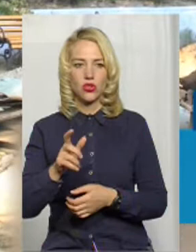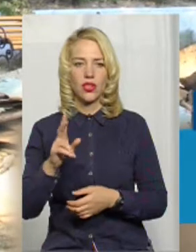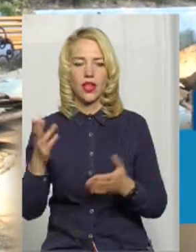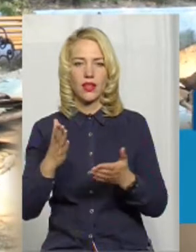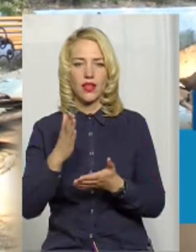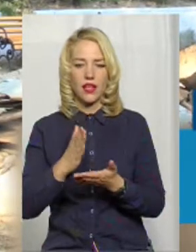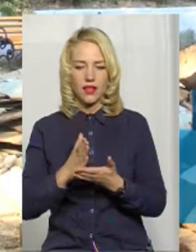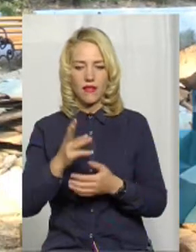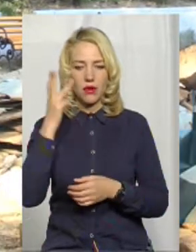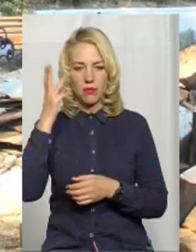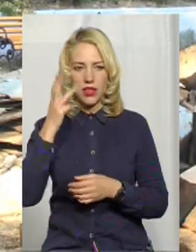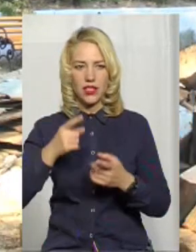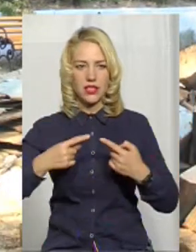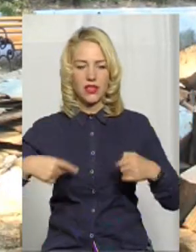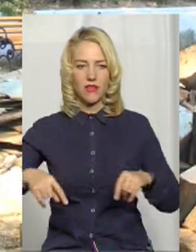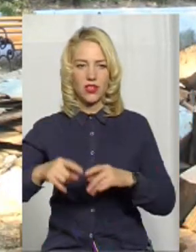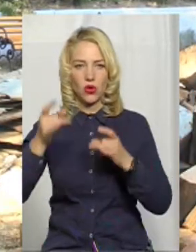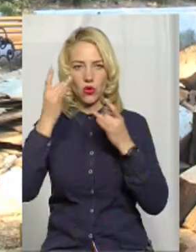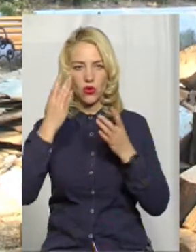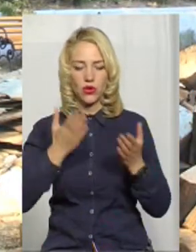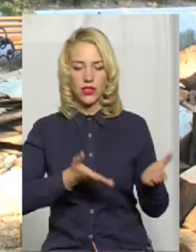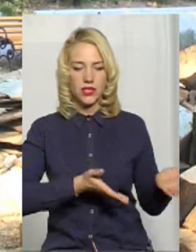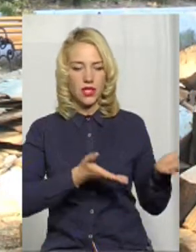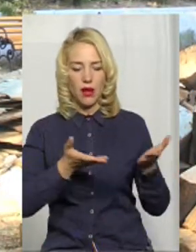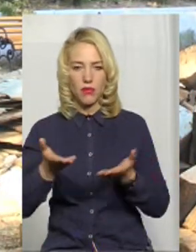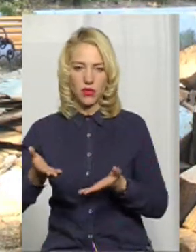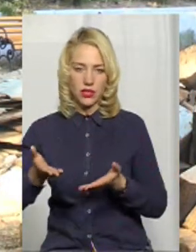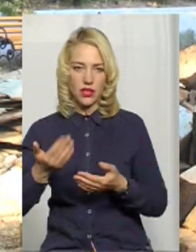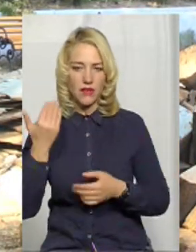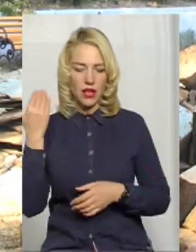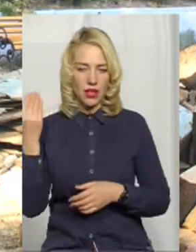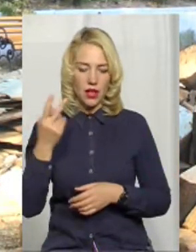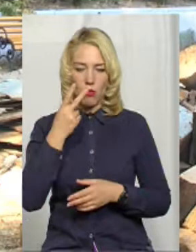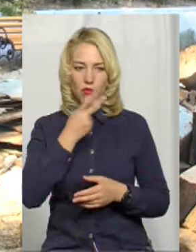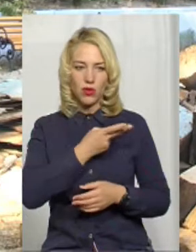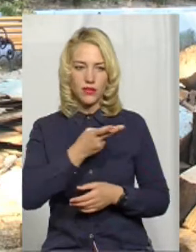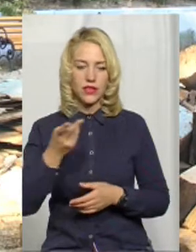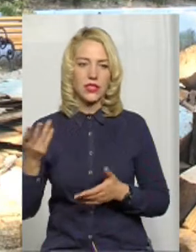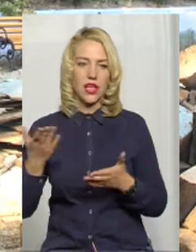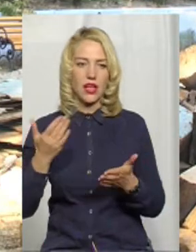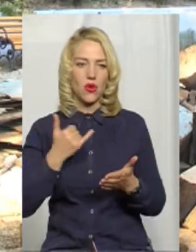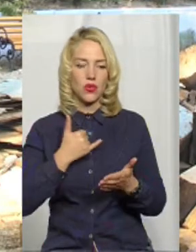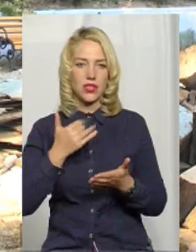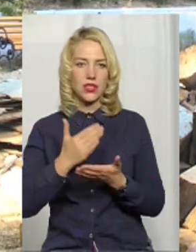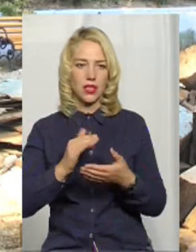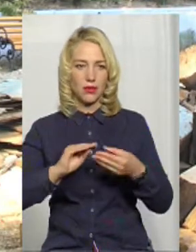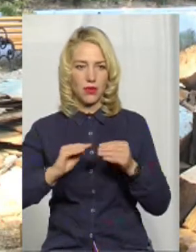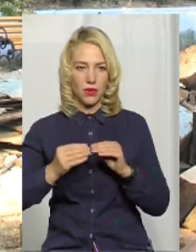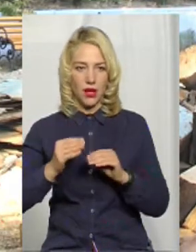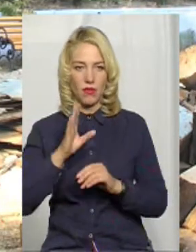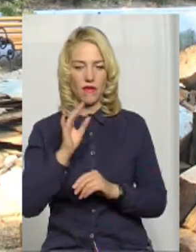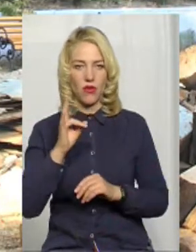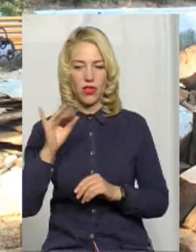в відділі культури, запросив їх негласно приїхати сюди, подивитися, яка в нас є проблема. Вони